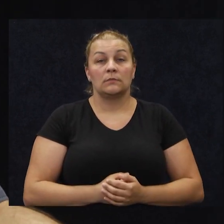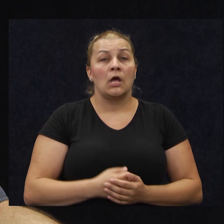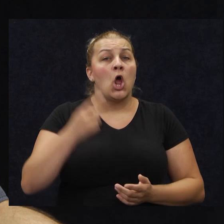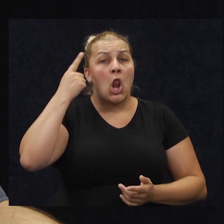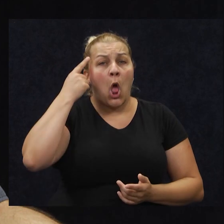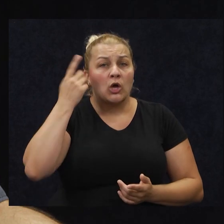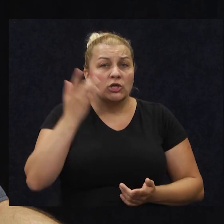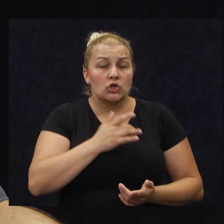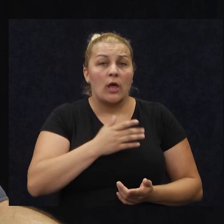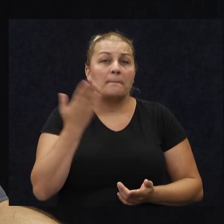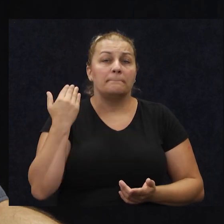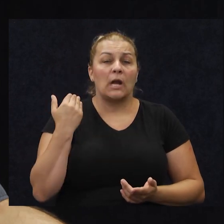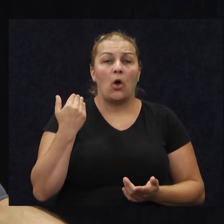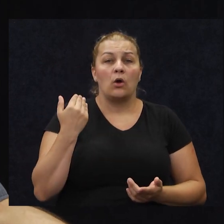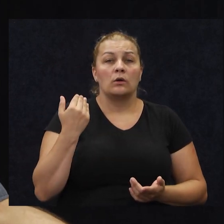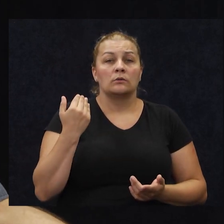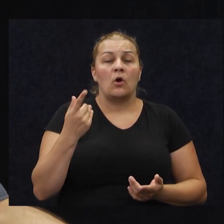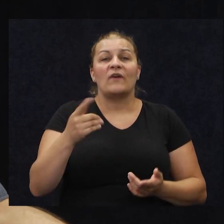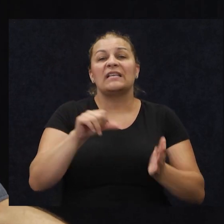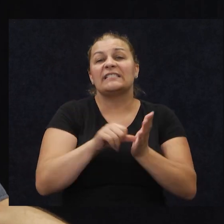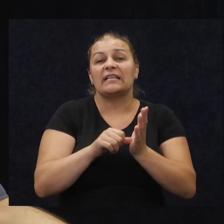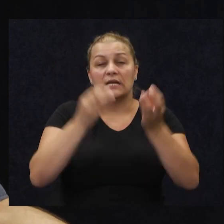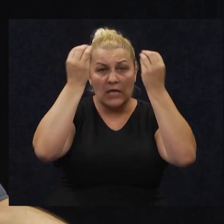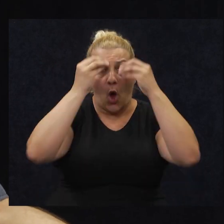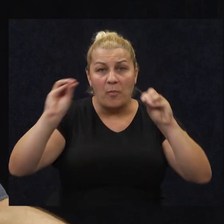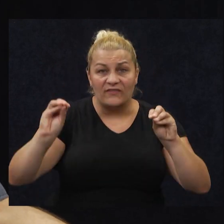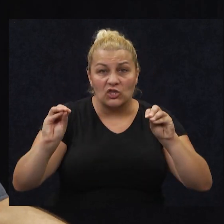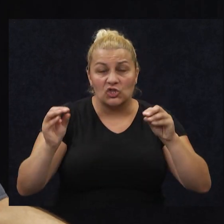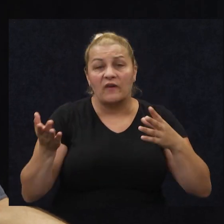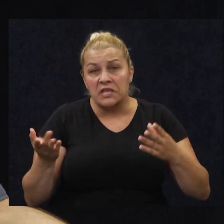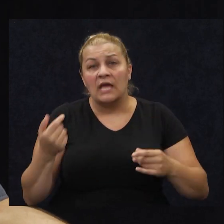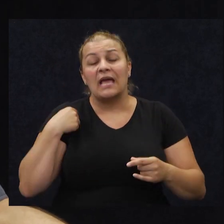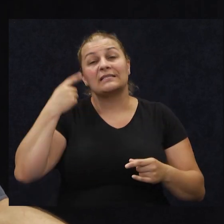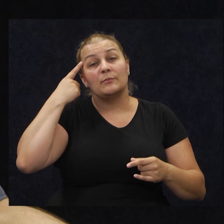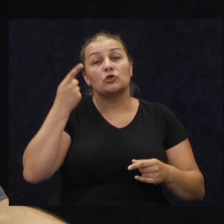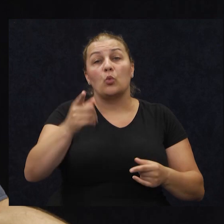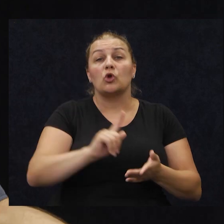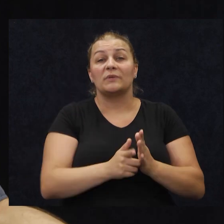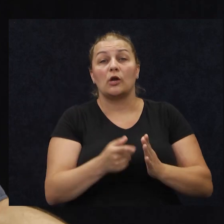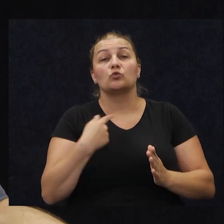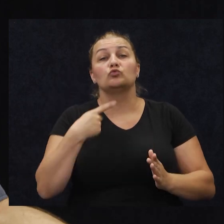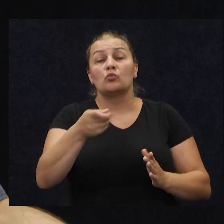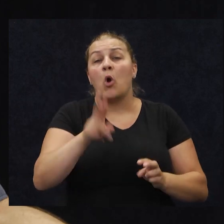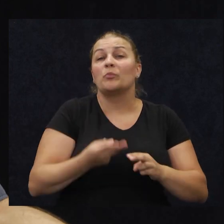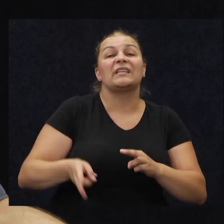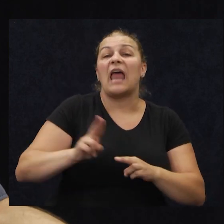mi se namećalo centar za obaještivanje. Mislio sam da u tom trenutku tamo mogu biti najkorisniji